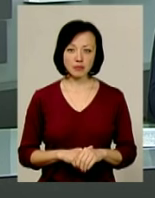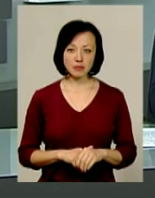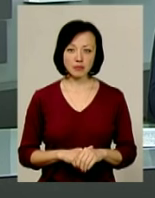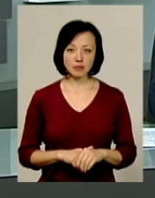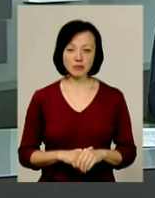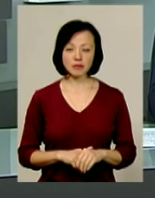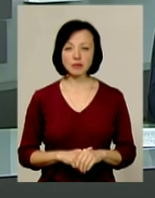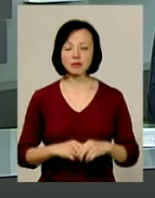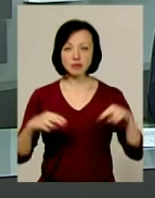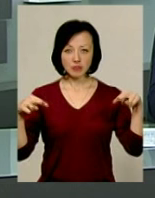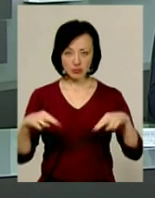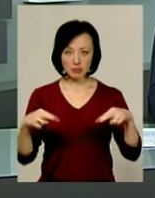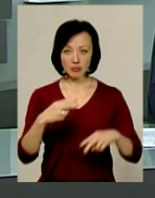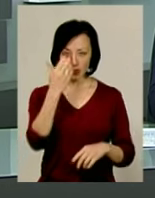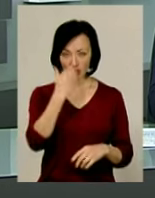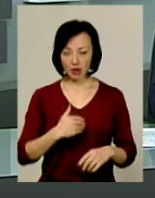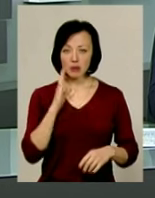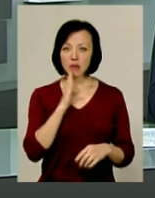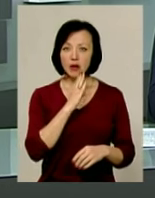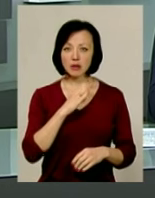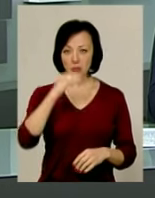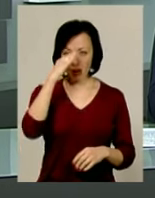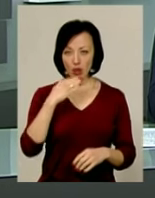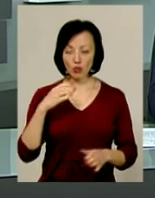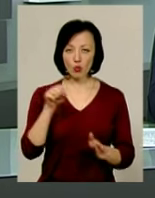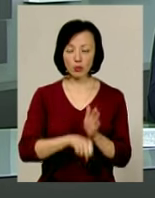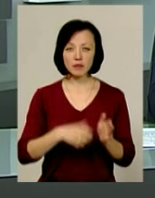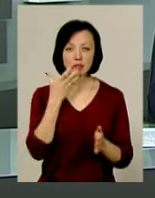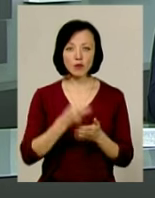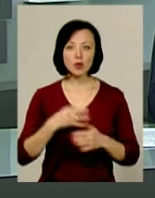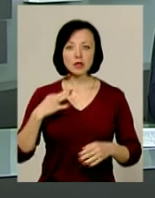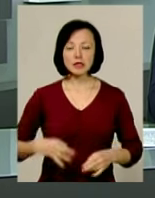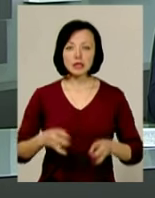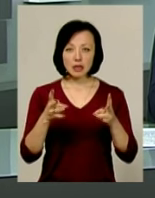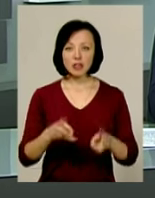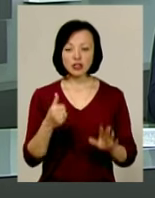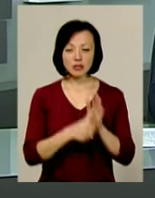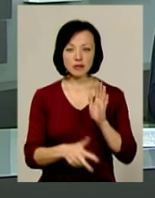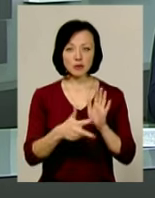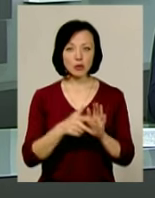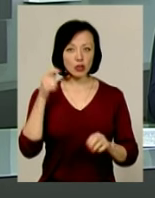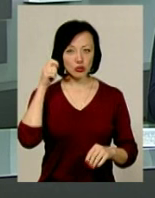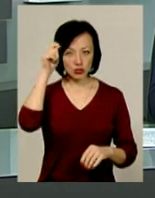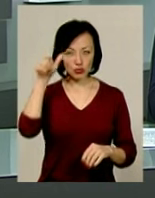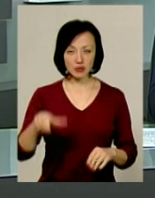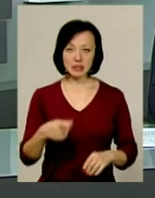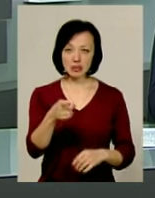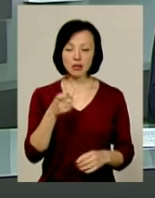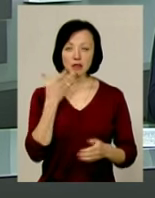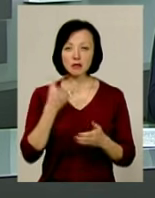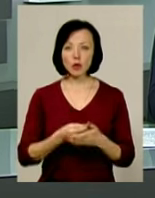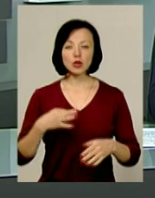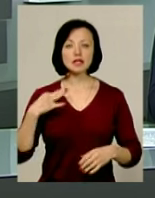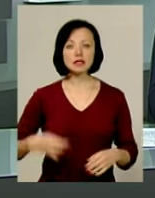На очах у паралізованої матері батько вбив сина. Трагедія, під час якої 68-річний чоловік застрелив свого сина,